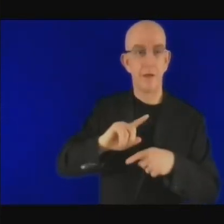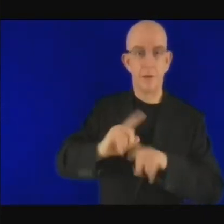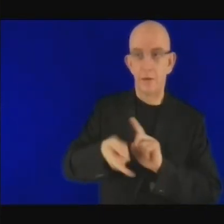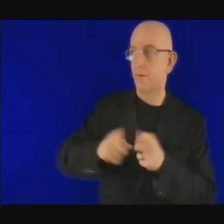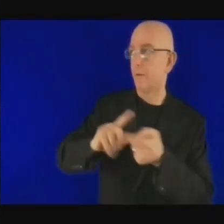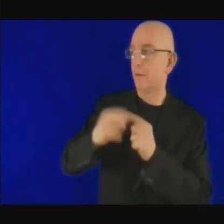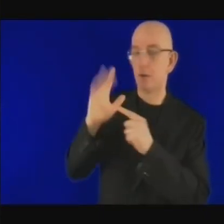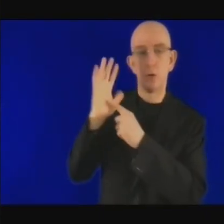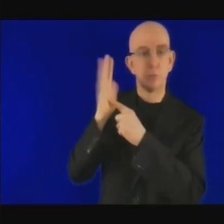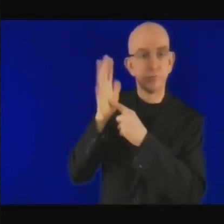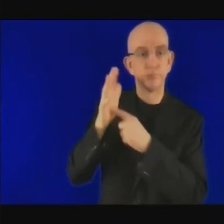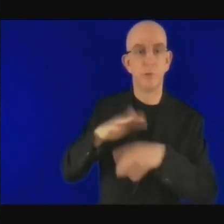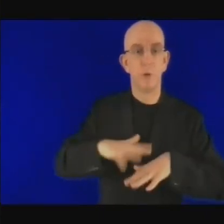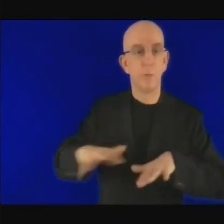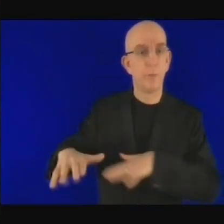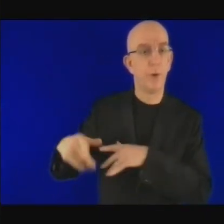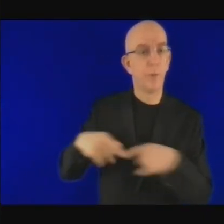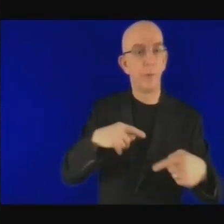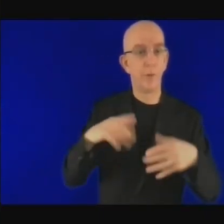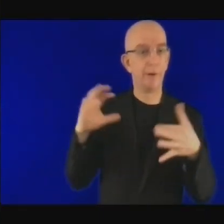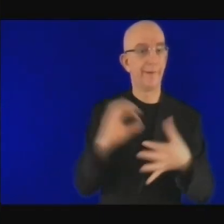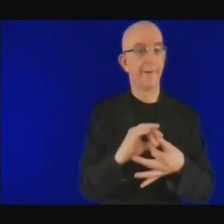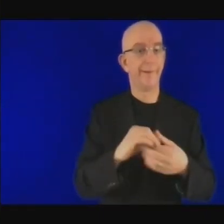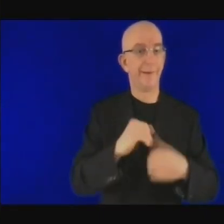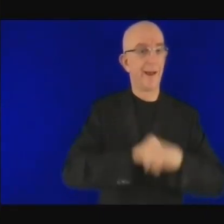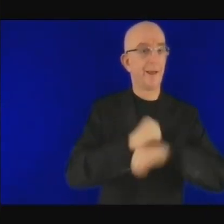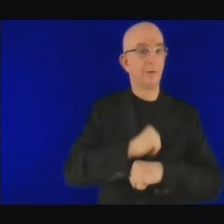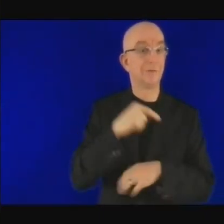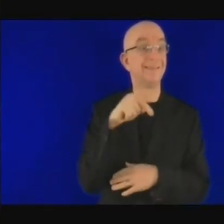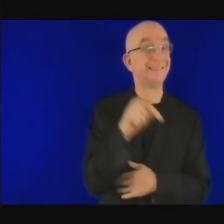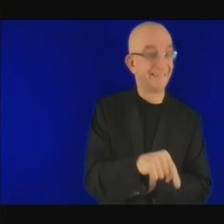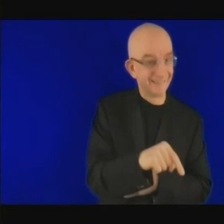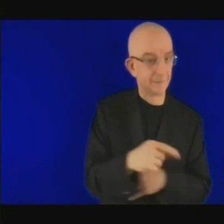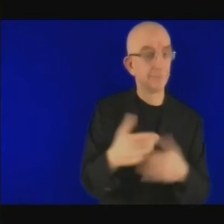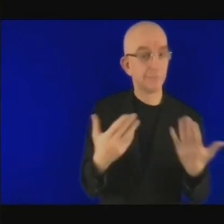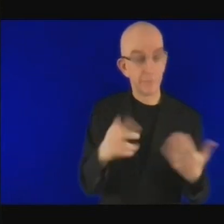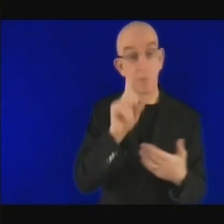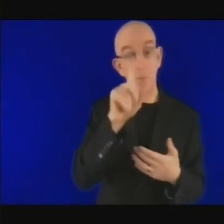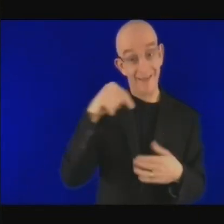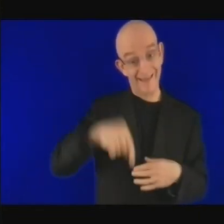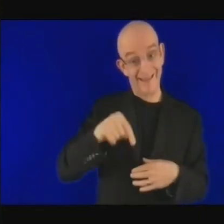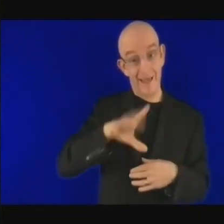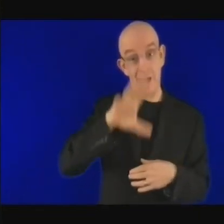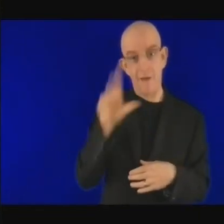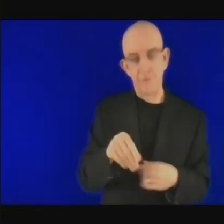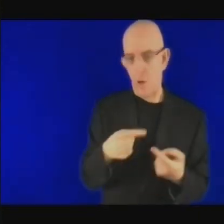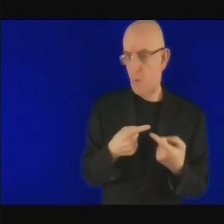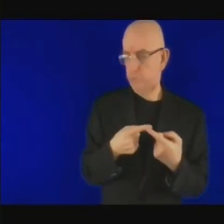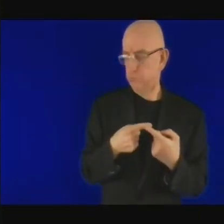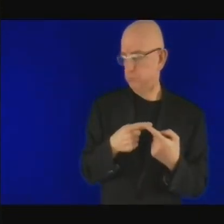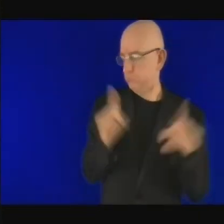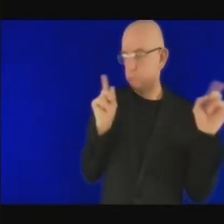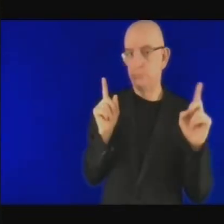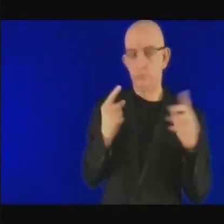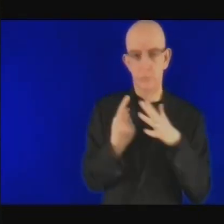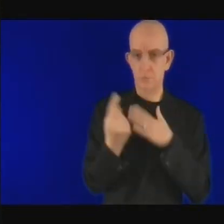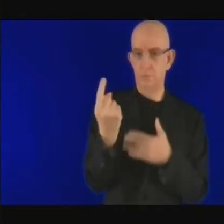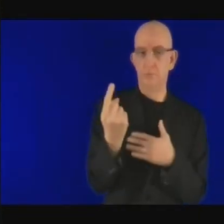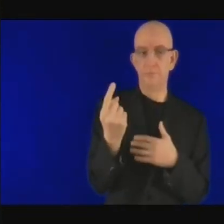'Afrique est très exceptionnelle. Nous avons de nombreux facteurs qui déterminent ces spécificités. Tout d'abord,